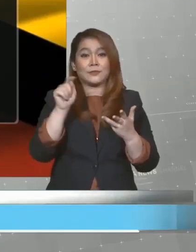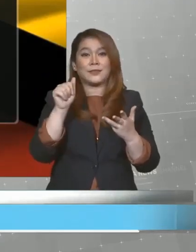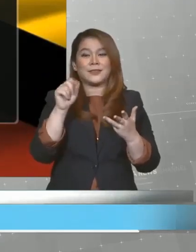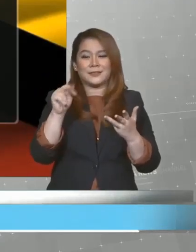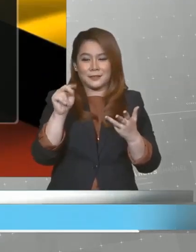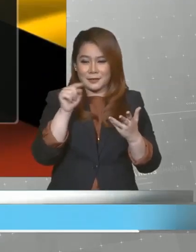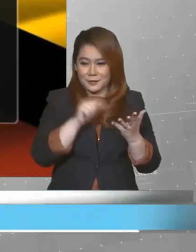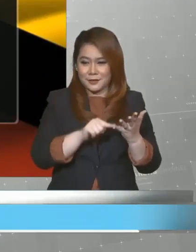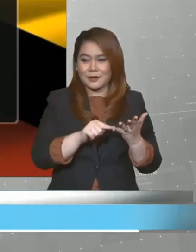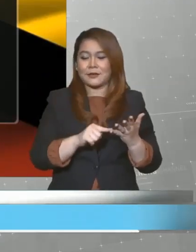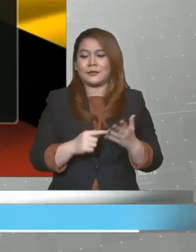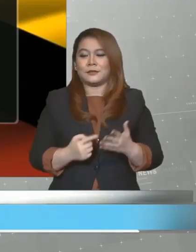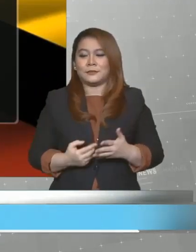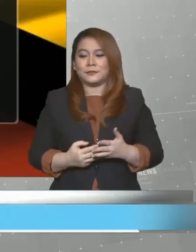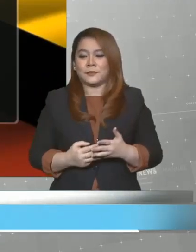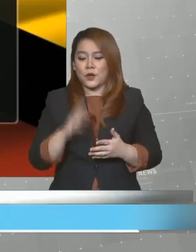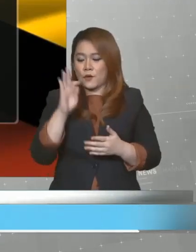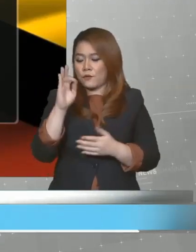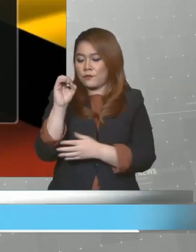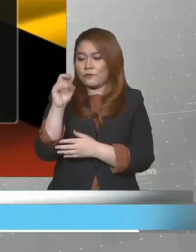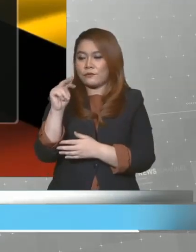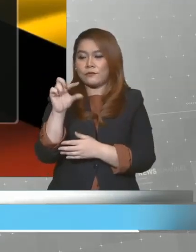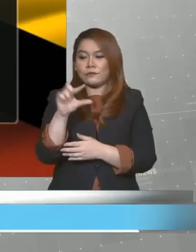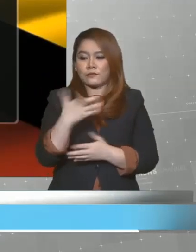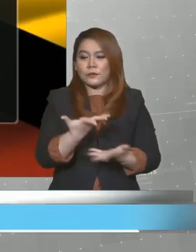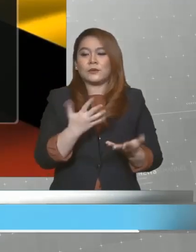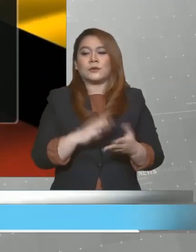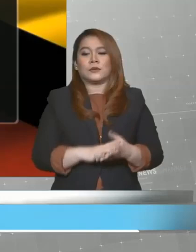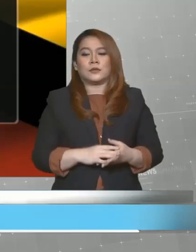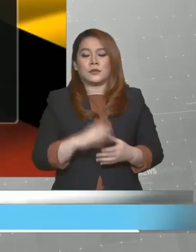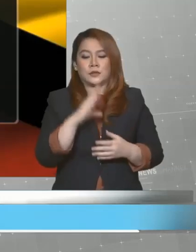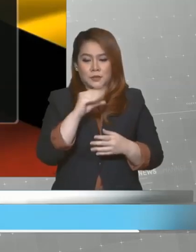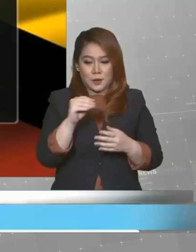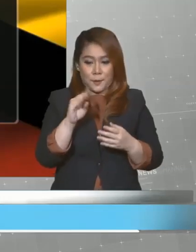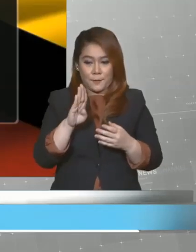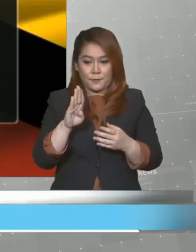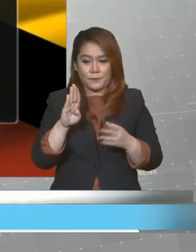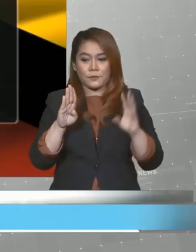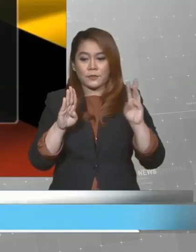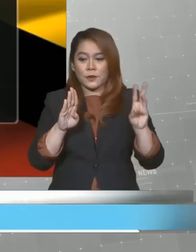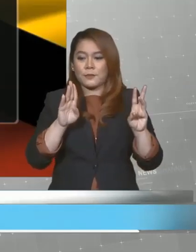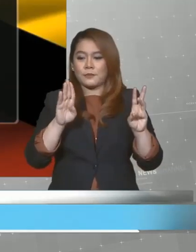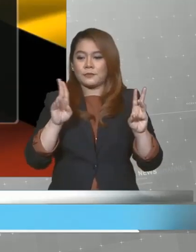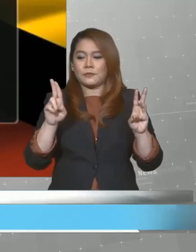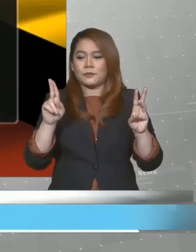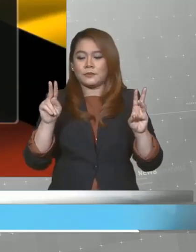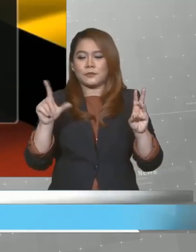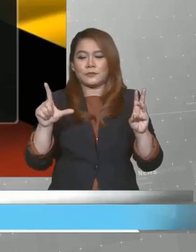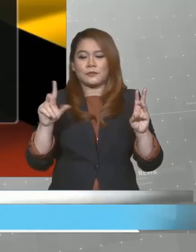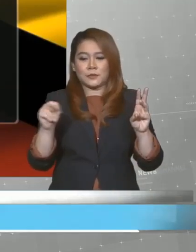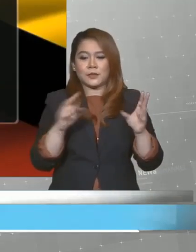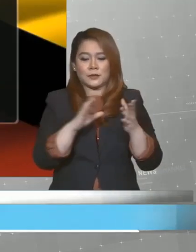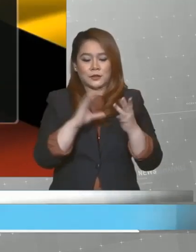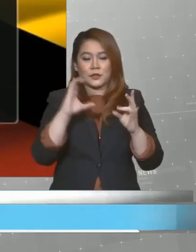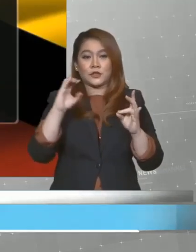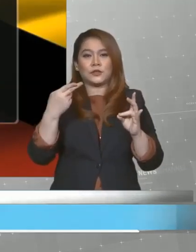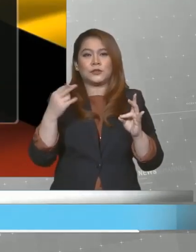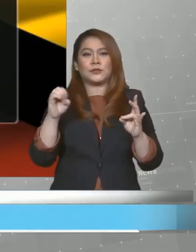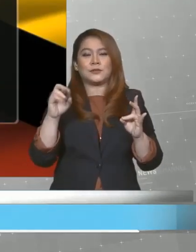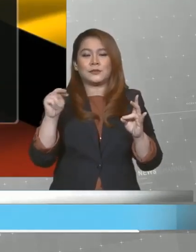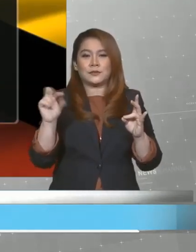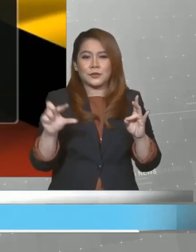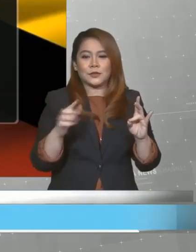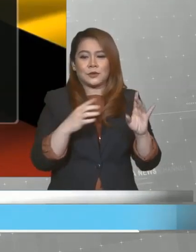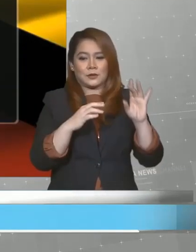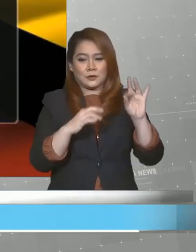Tan Kocyang, Kota Sentosa, Fong Pautek, Batu Kawah, Bul Ribos, Serembu, Chong Siu Hung, Mambung, Simon